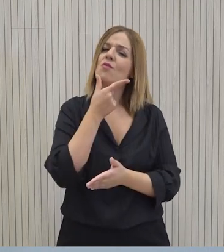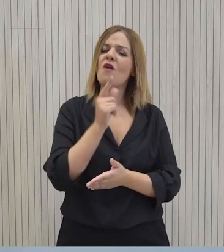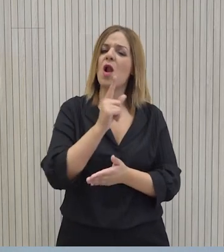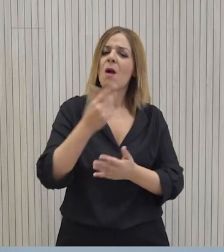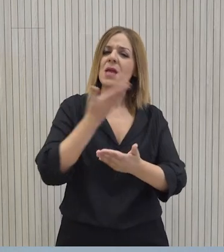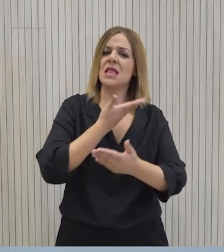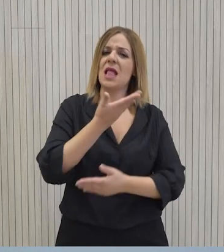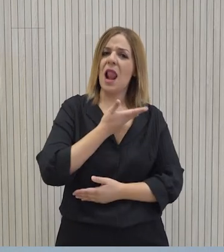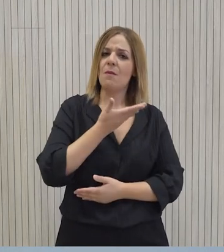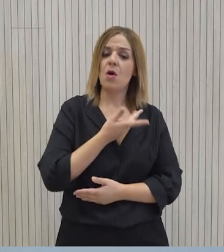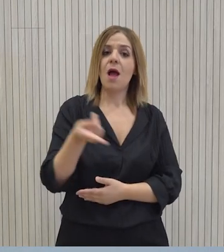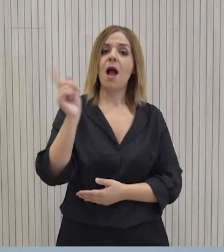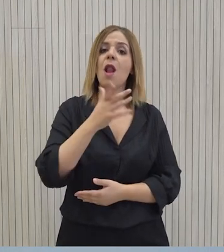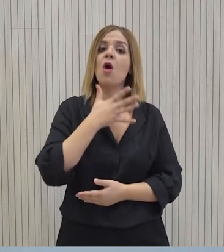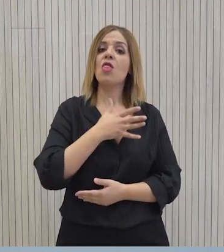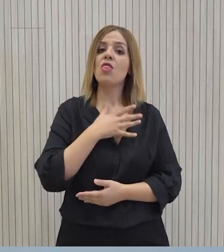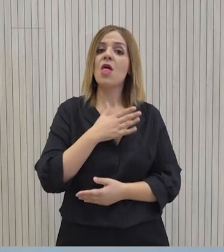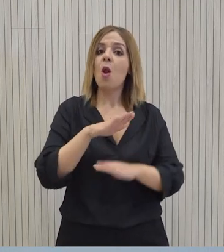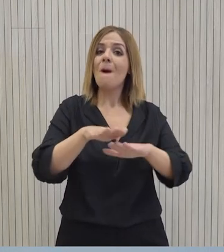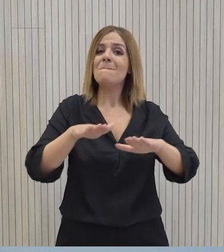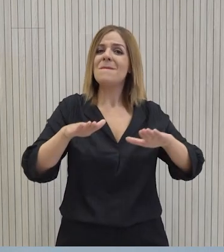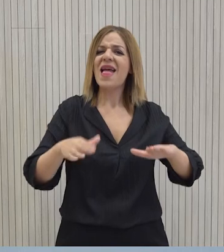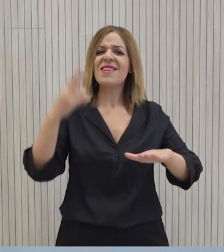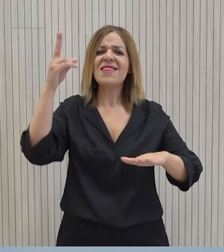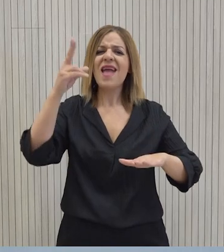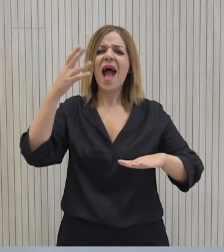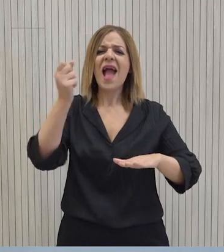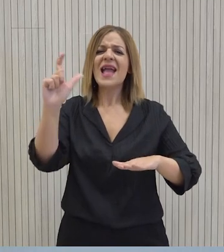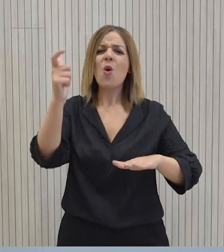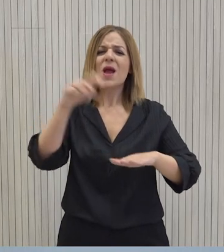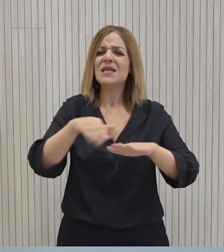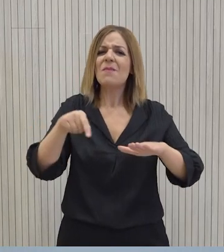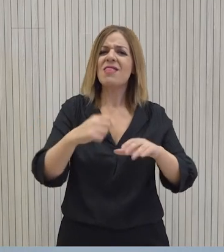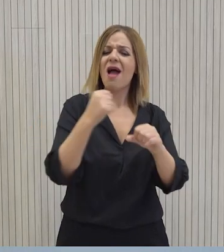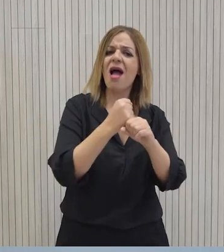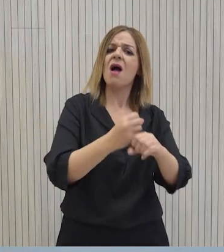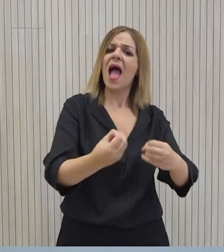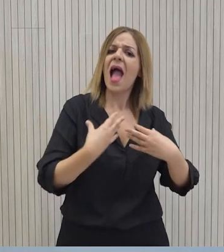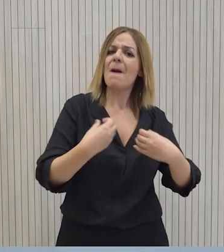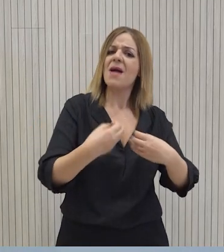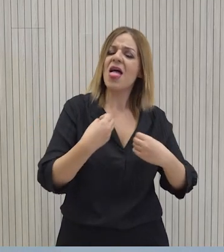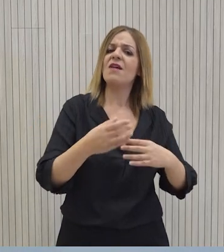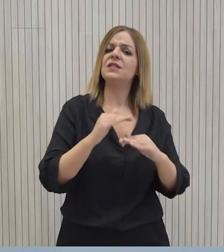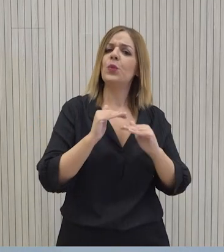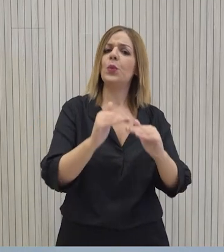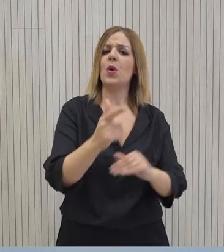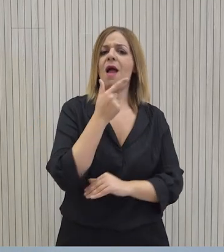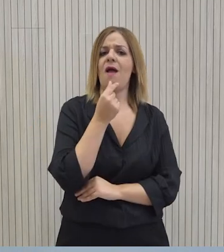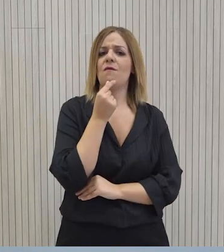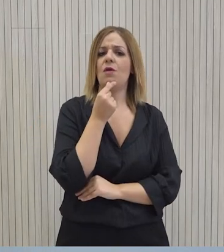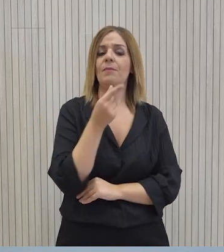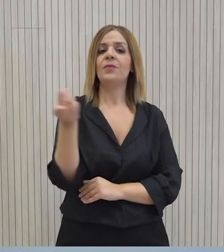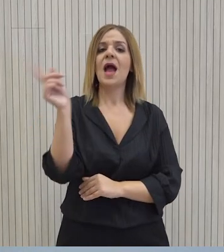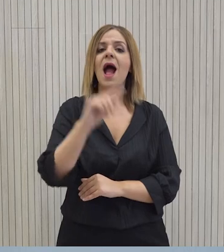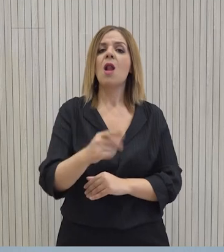Τη διασφάλιση της ομαλής συνέχισης της εκπαίδευσης των παιδιών των επενδυτών και των εργαζομένων που εγκαθίστανται στην Κύπρο. Την ενίσχυση της